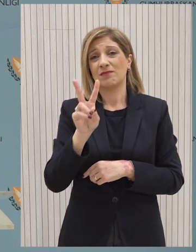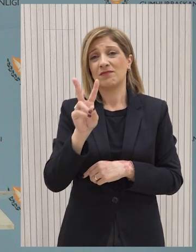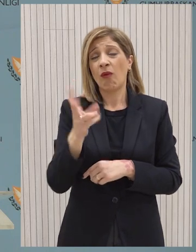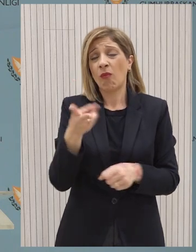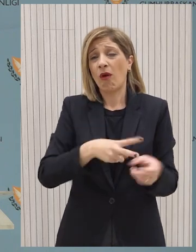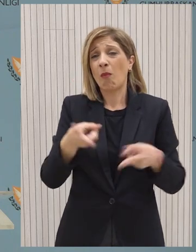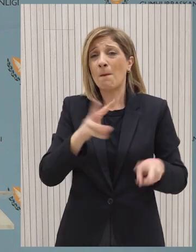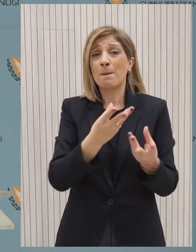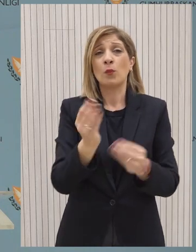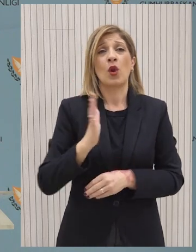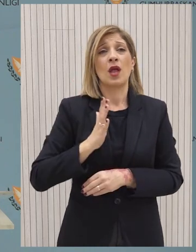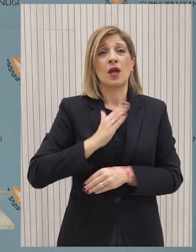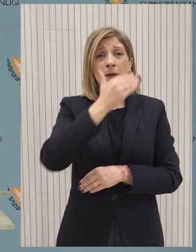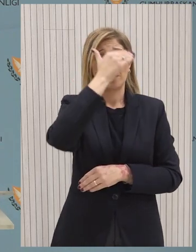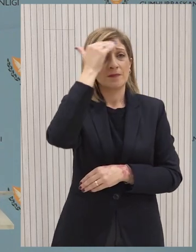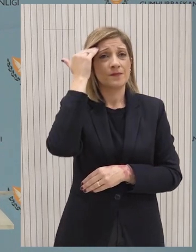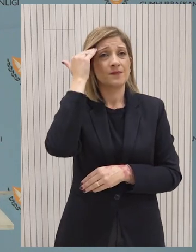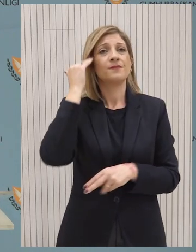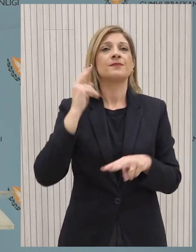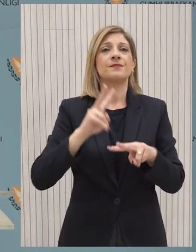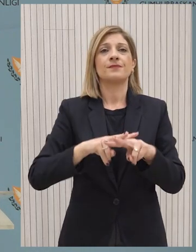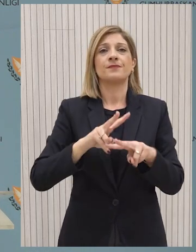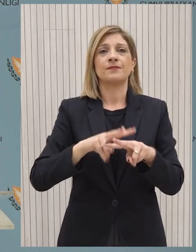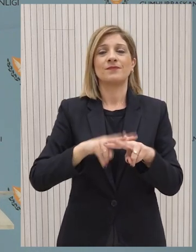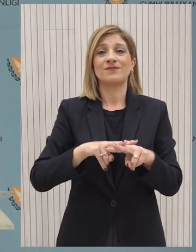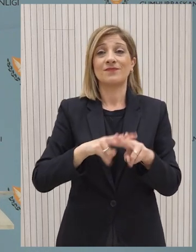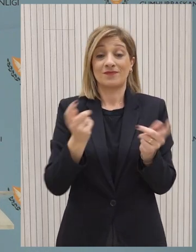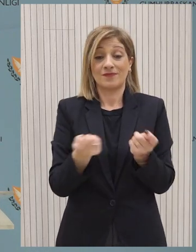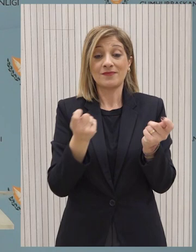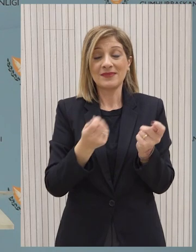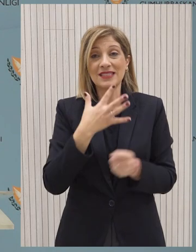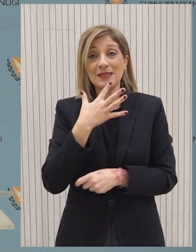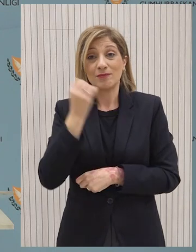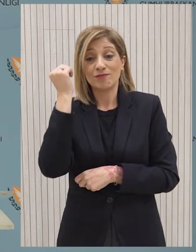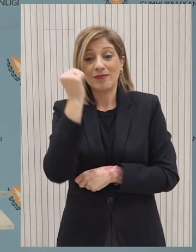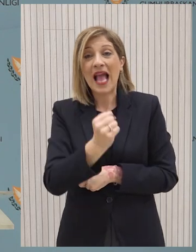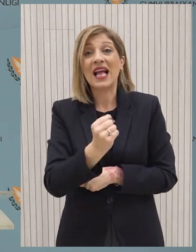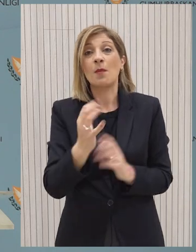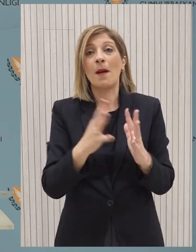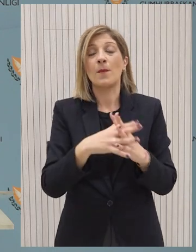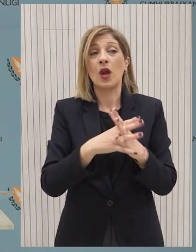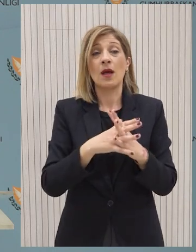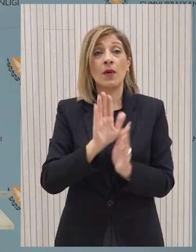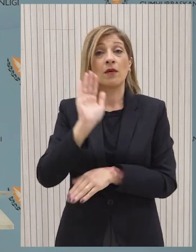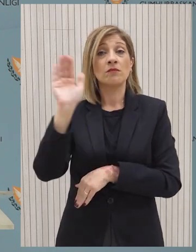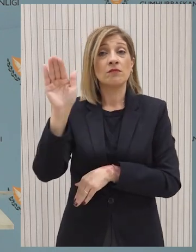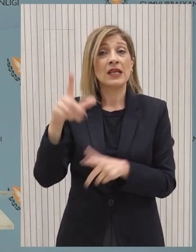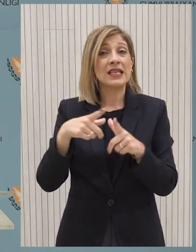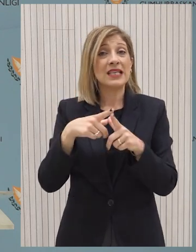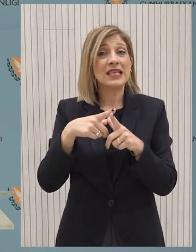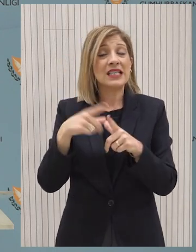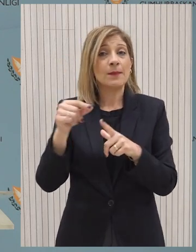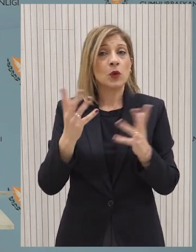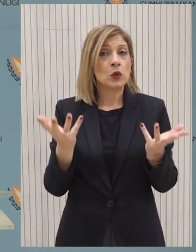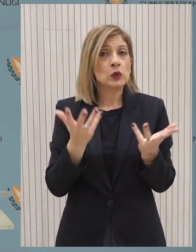απώλειες αμάχου και ότι αυτό που πράξει το Ισραήλ συνειστάει βήμα πολέμου. Η Κυπρακή Δημοκρατία έχει εστιαστεί στην αντίδραση